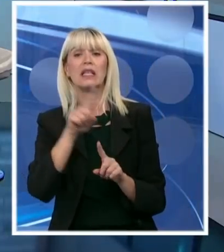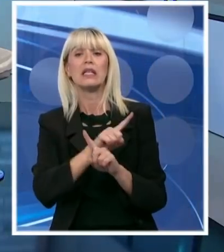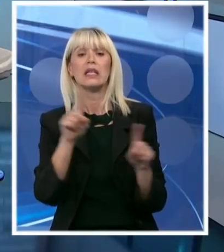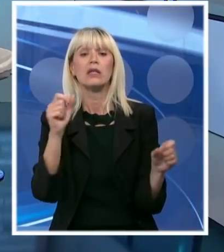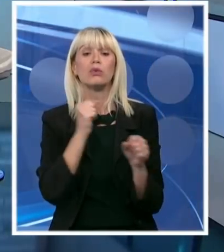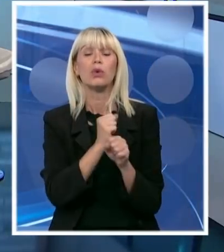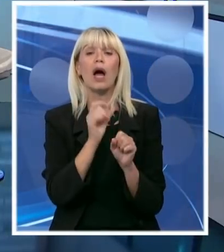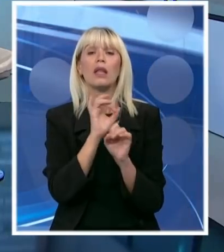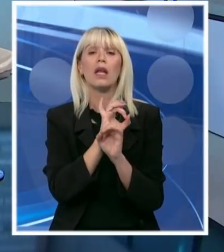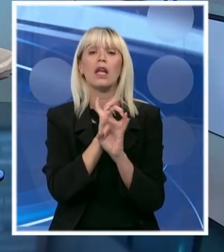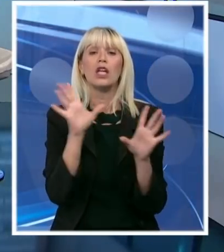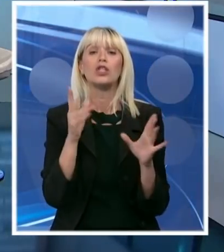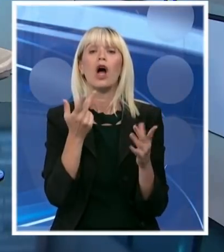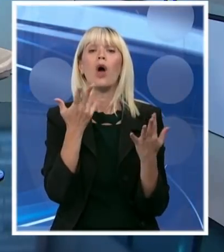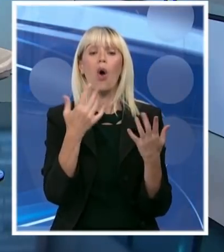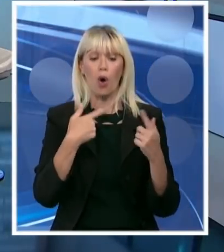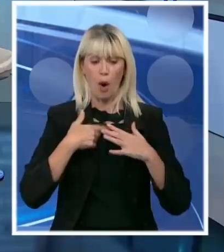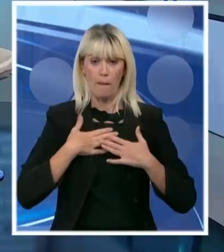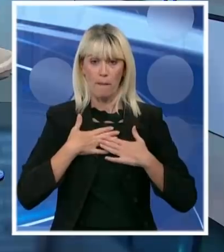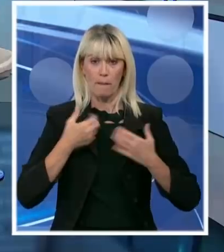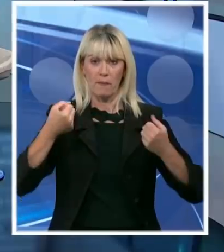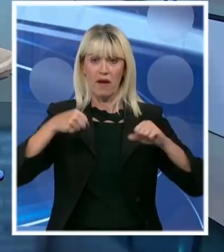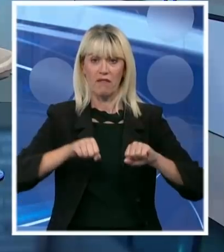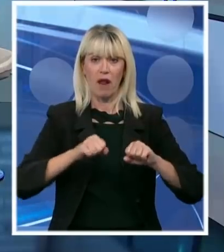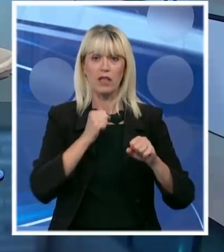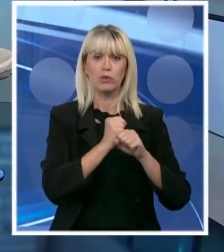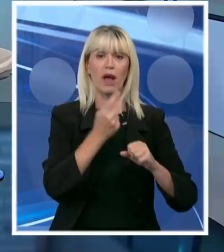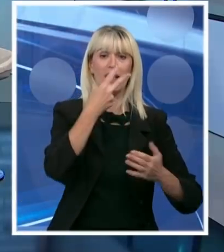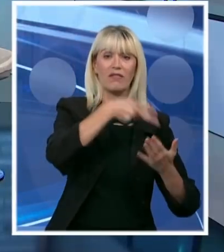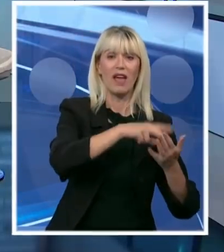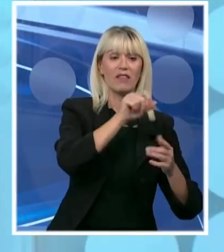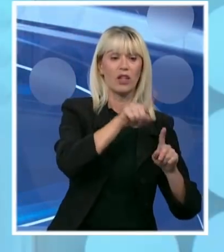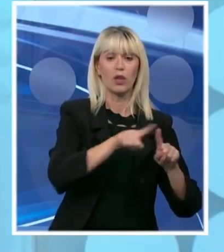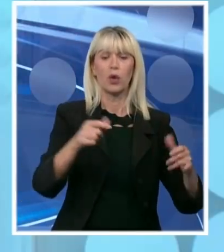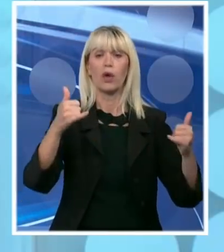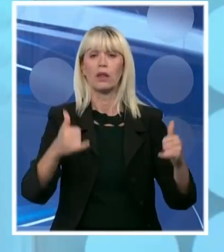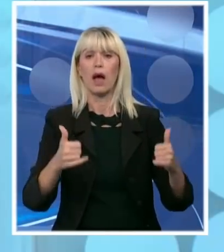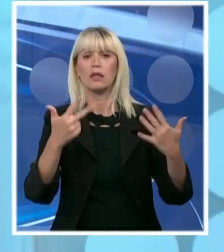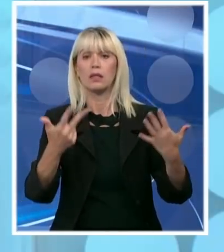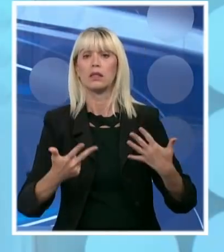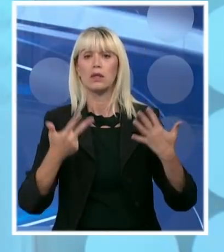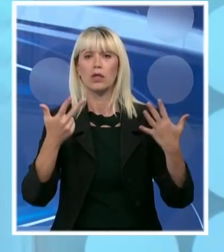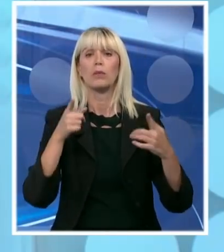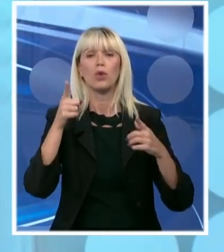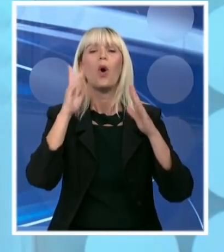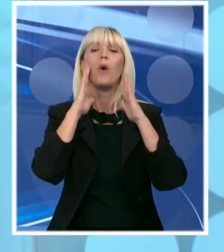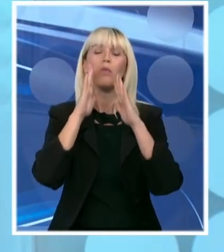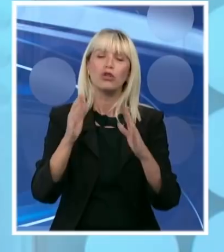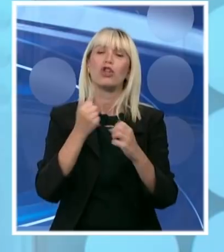2012. do danas. I to dobri i pošteni Bošnjaci i Srbi odlično znaju.